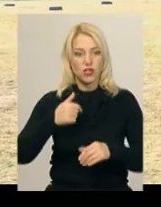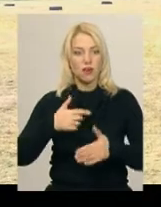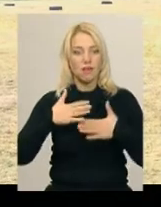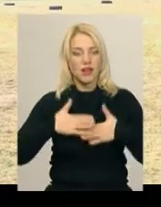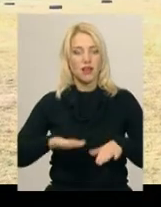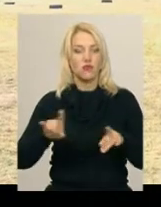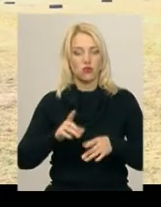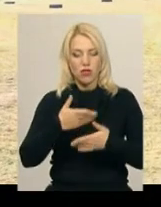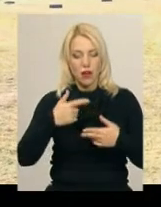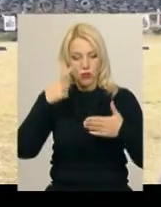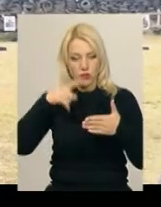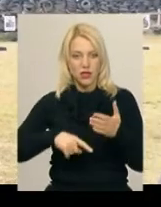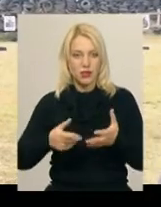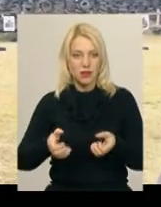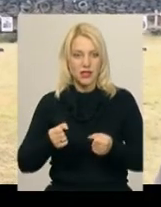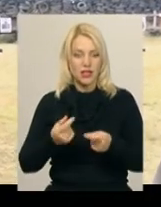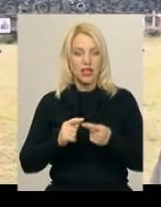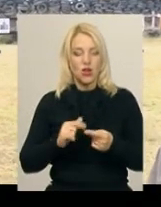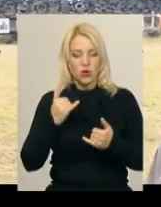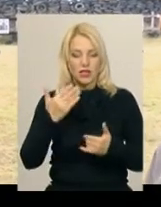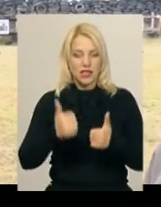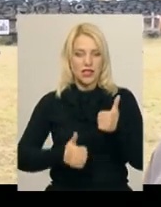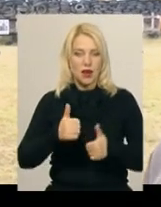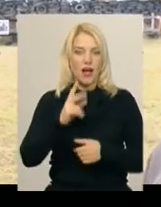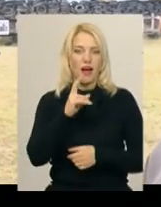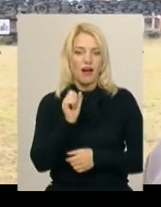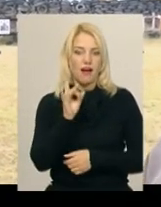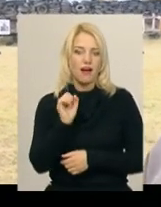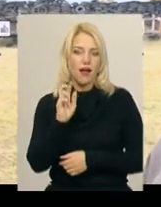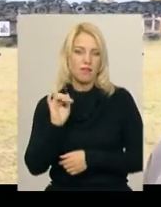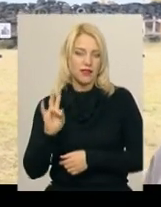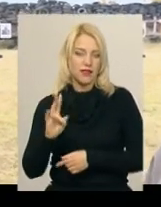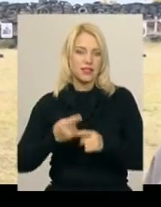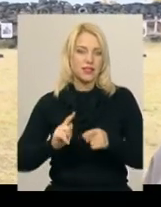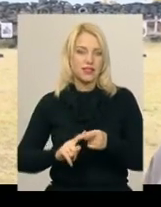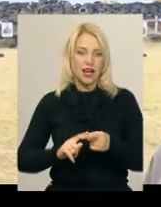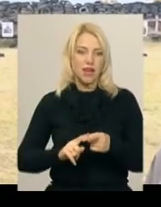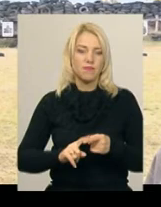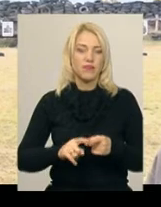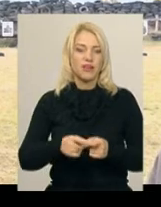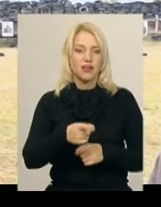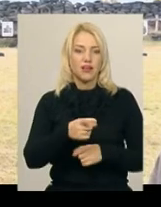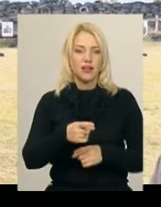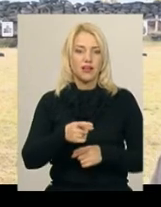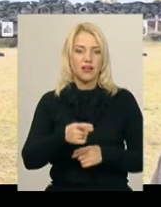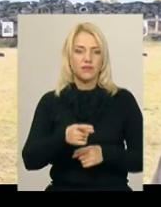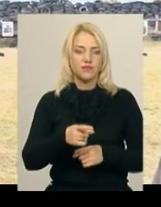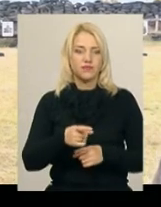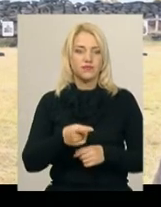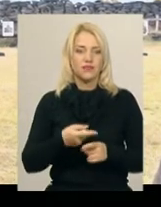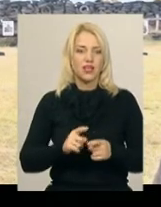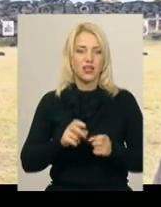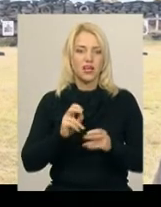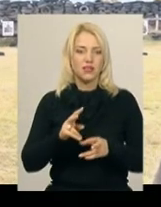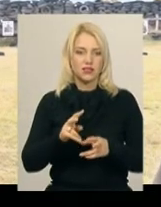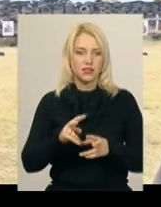довірили його прийняти. Зараз у нас йдуть соревнування по карабіну, воно називається. Це так називаємо, вибачте за русизм, огражданіної зброї.